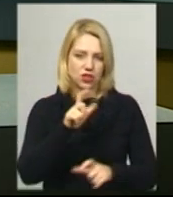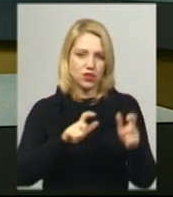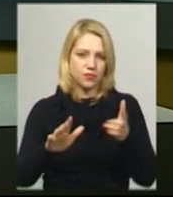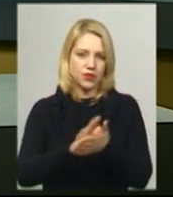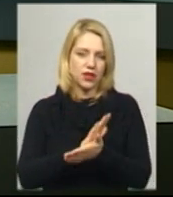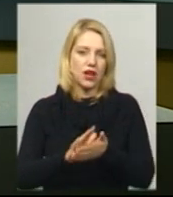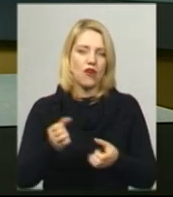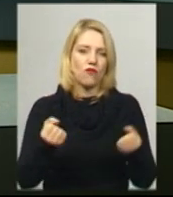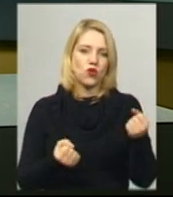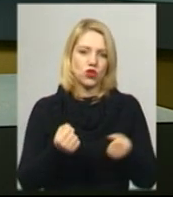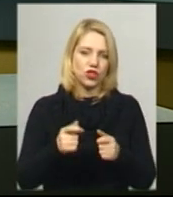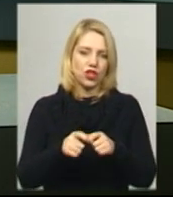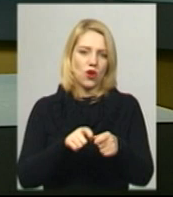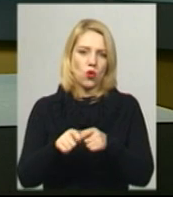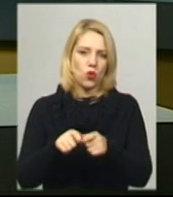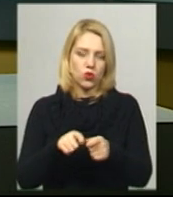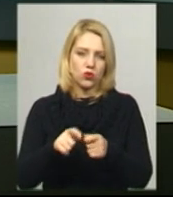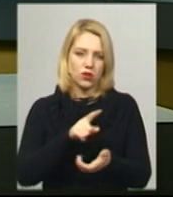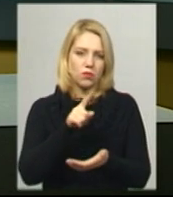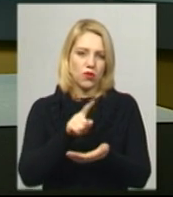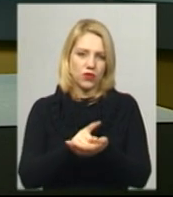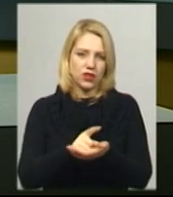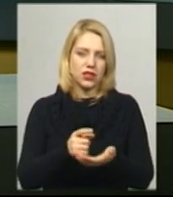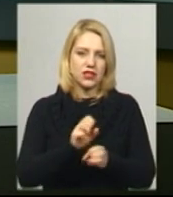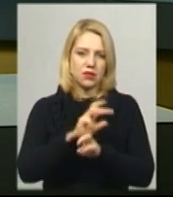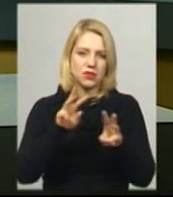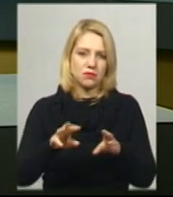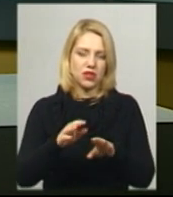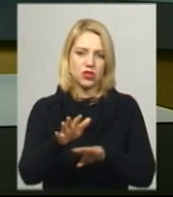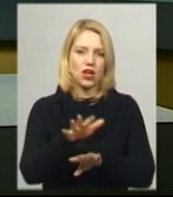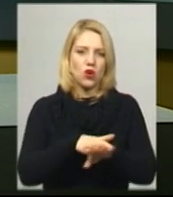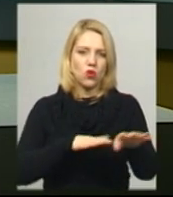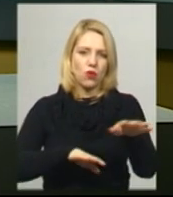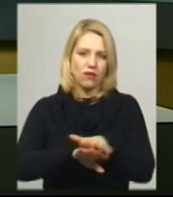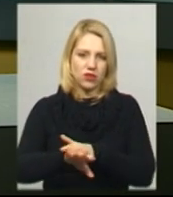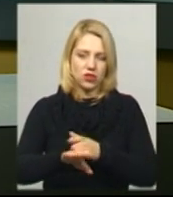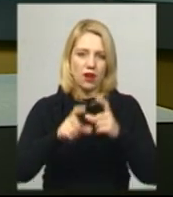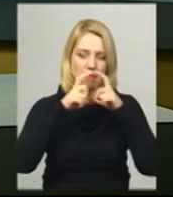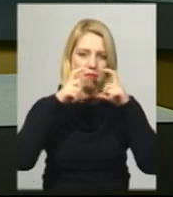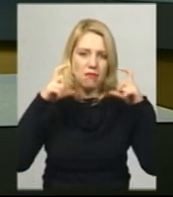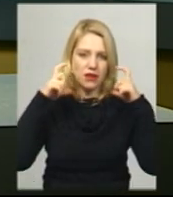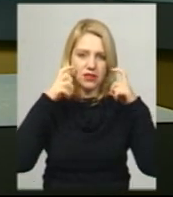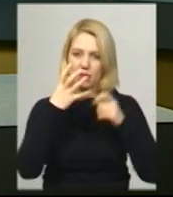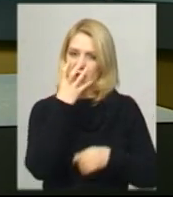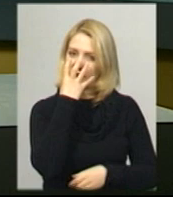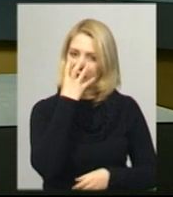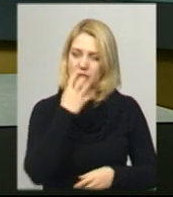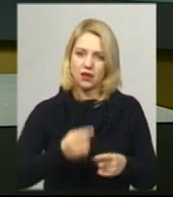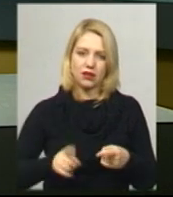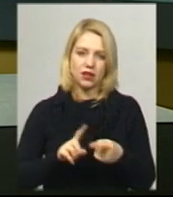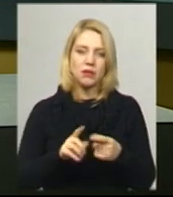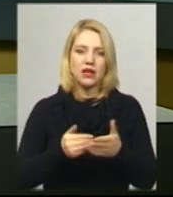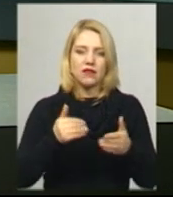кондукторів приватного і комунального транспорту мають забезпечити рукавичками, масками і респіраторами. Відзавтра у Хмельницькому починають